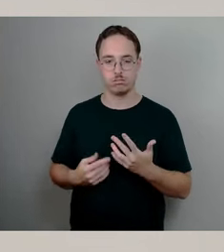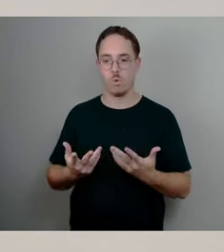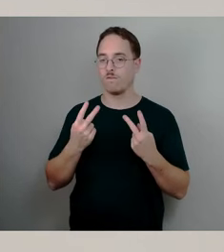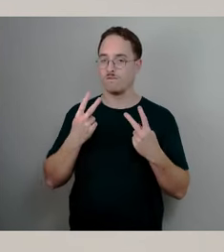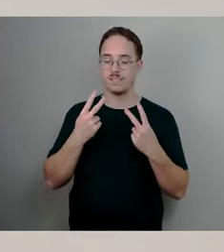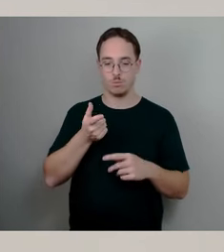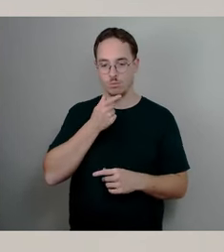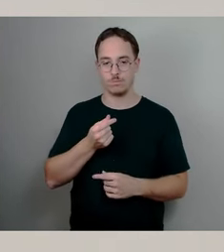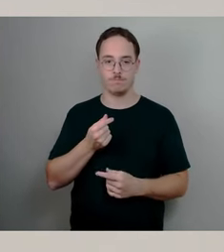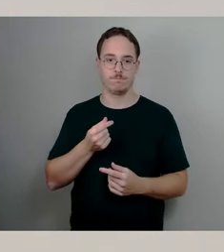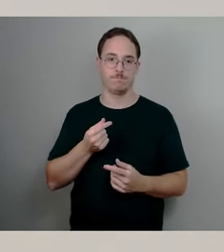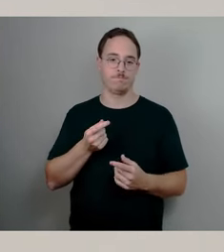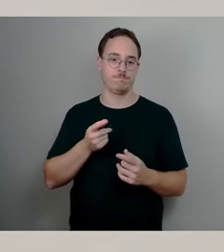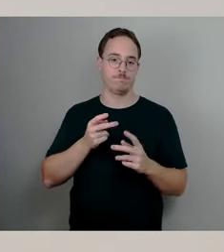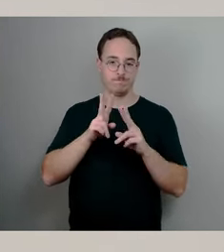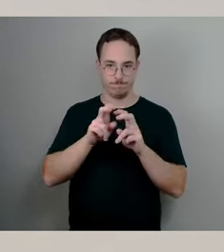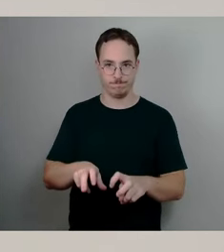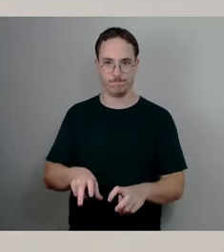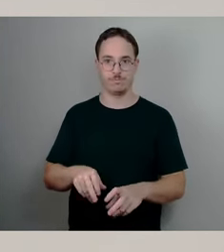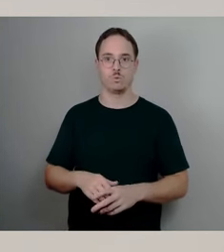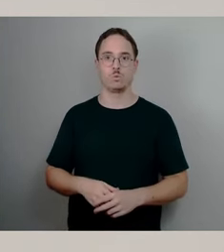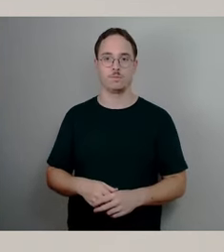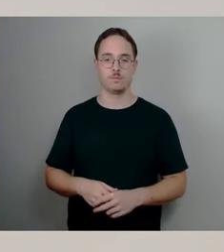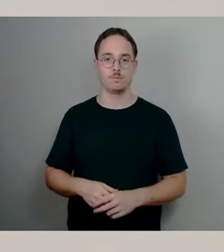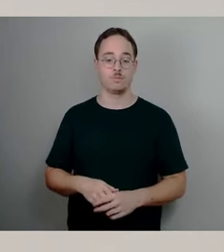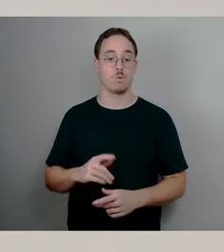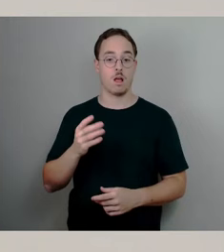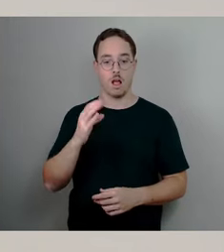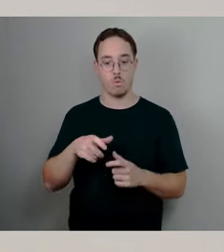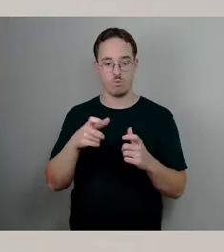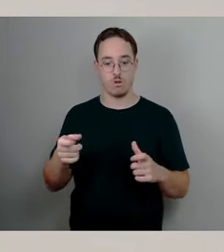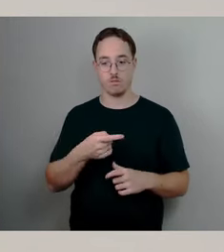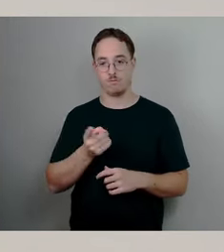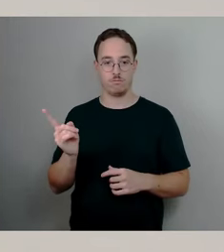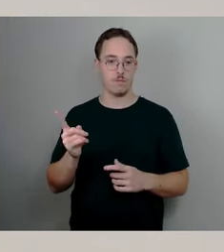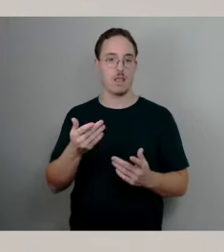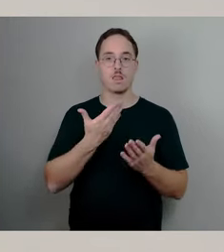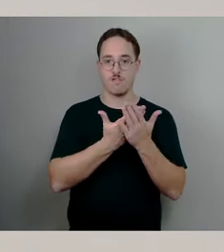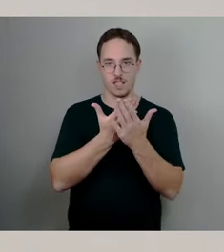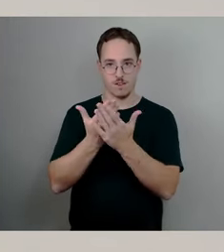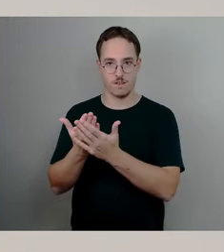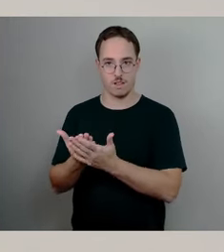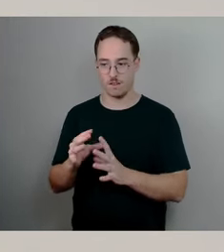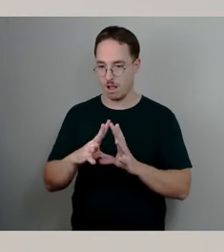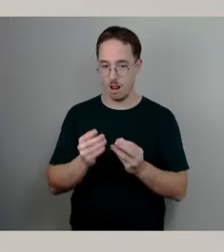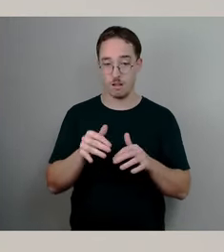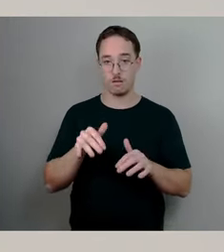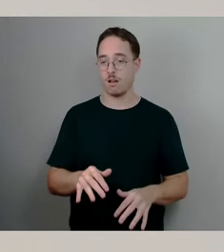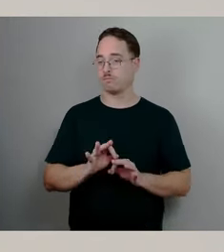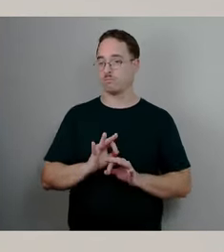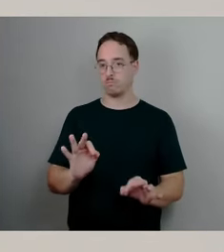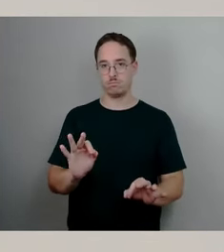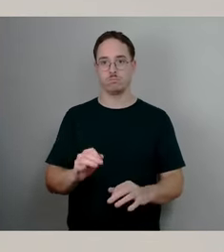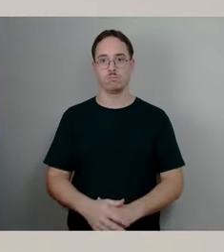Tragfähigkeitsnachweise erfüllt gewesen. Sie wissen, dass wir im Zusammenhang mit den Ereignissen an der